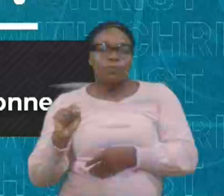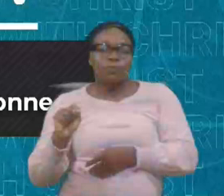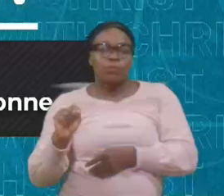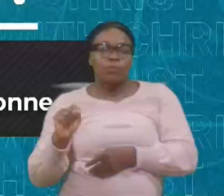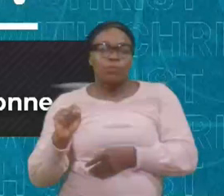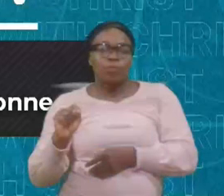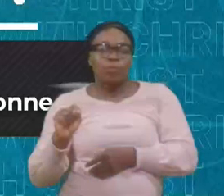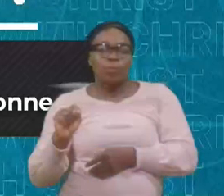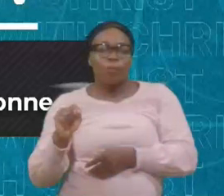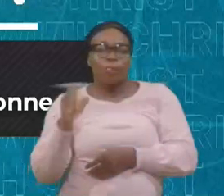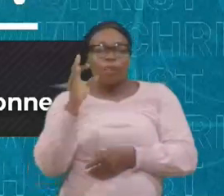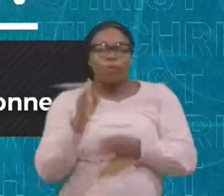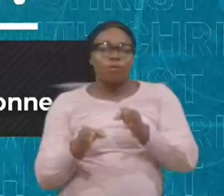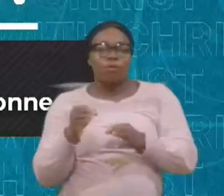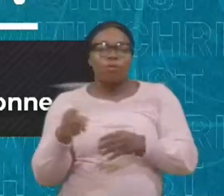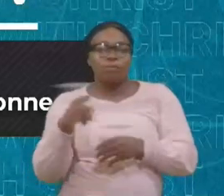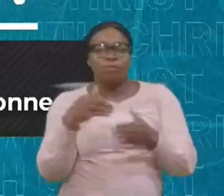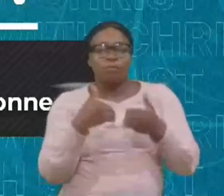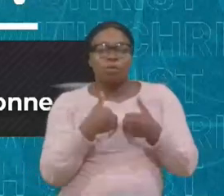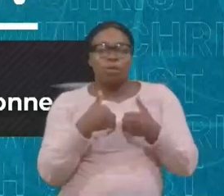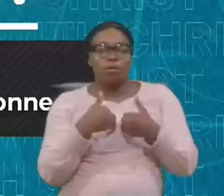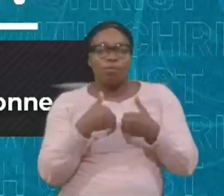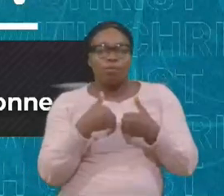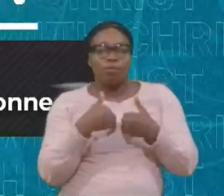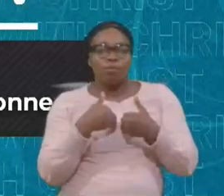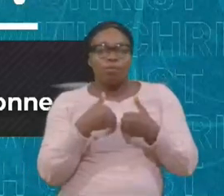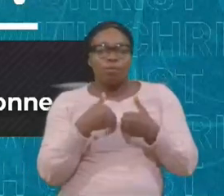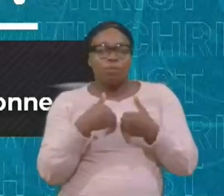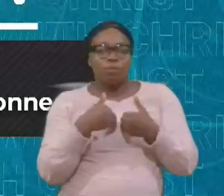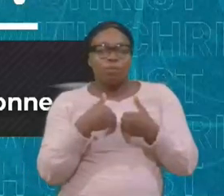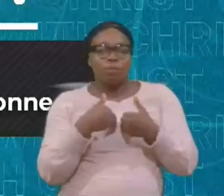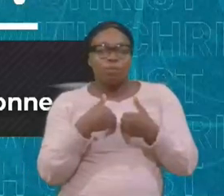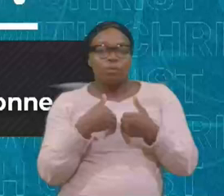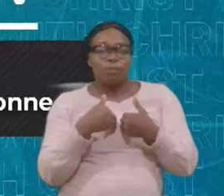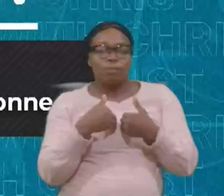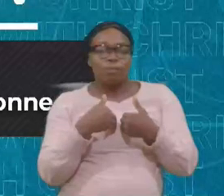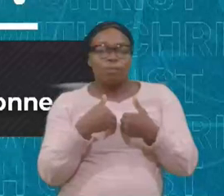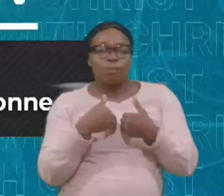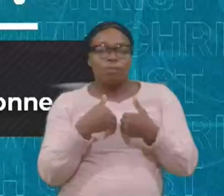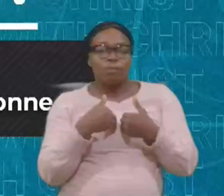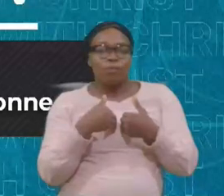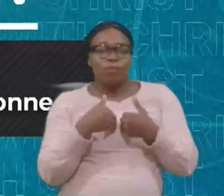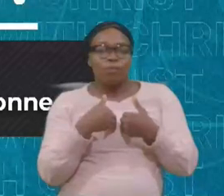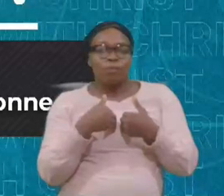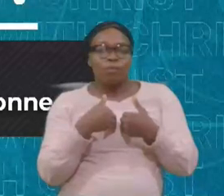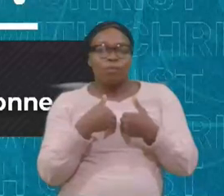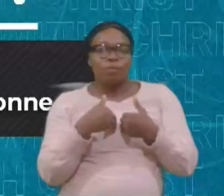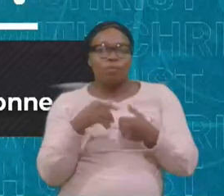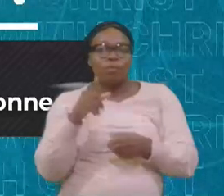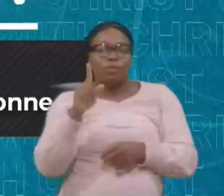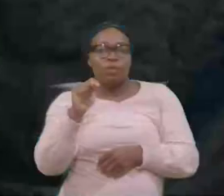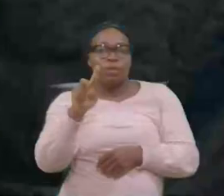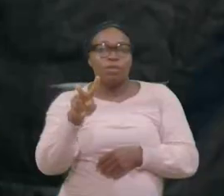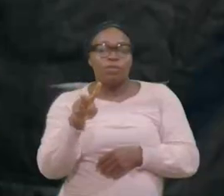vous allez remplir si on suivait la radio la télévision il ya des numéros qui vous sont communiqués